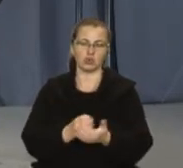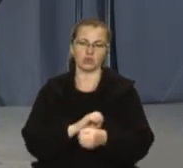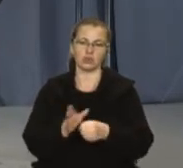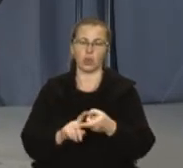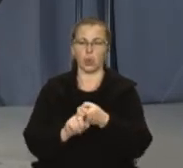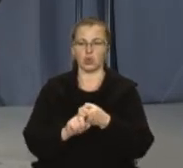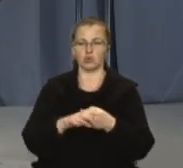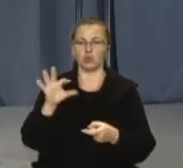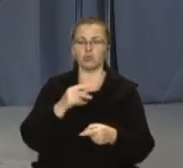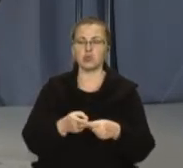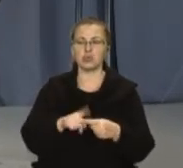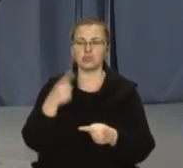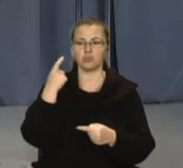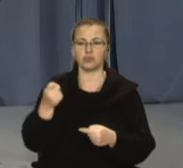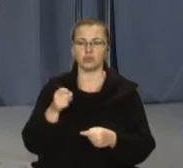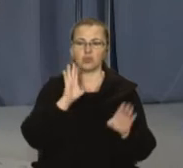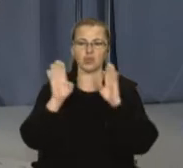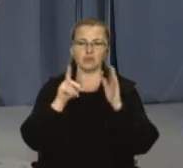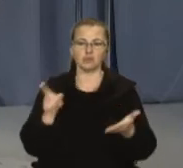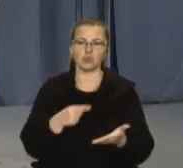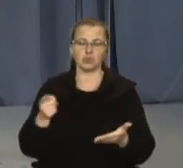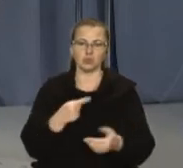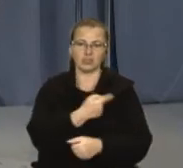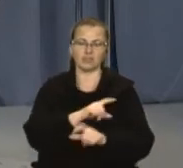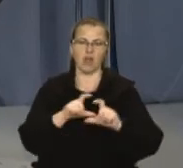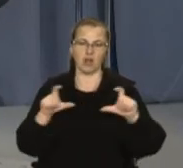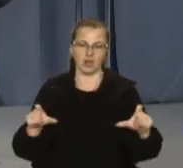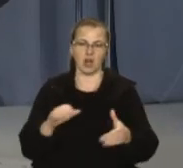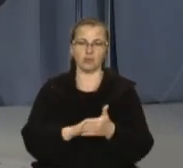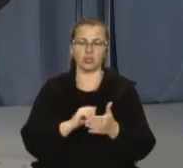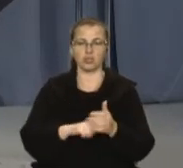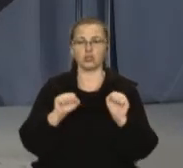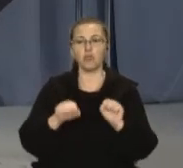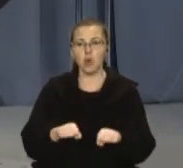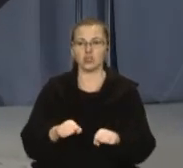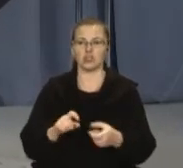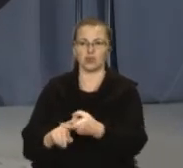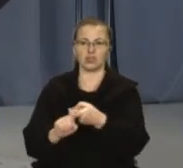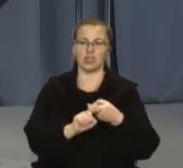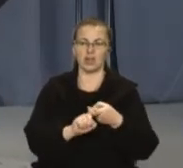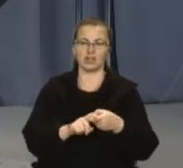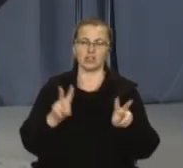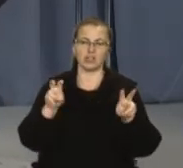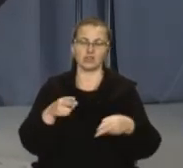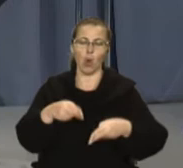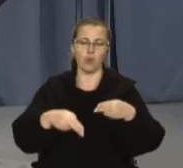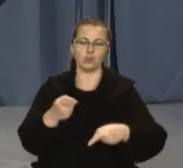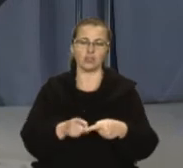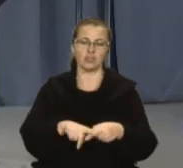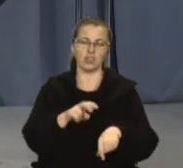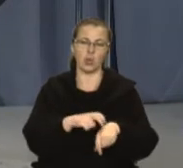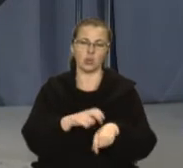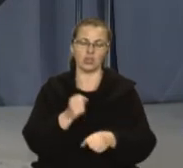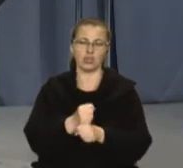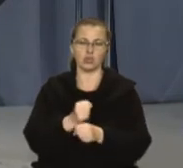коронавірус. Про це повідомили на Фейсбук-сторінці лікарні. Причиною можливого зараження називають операцію, яку лікарі зробили